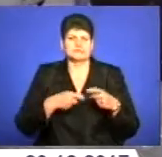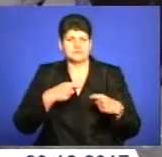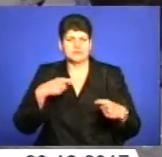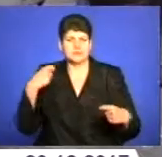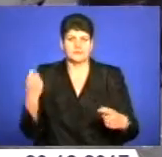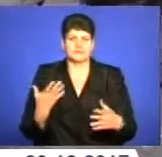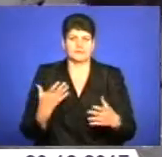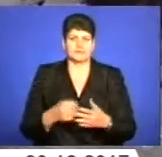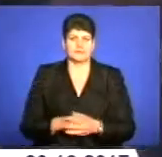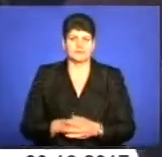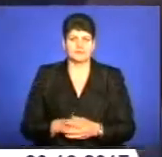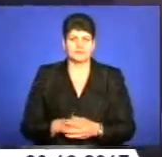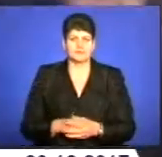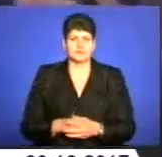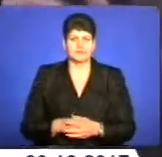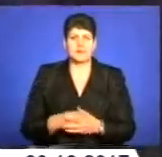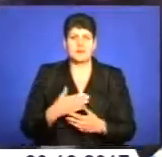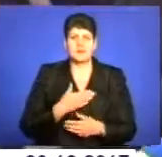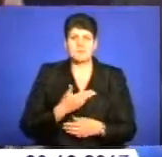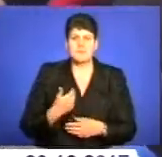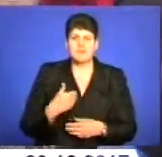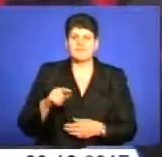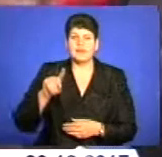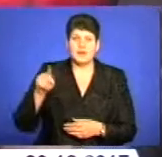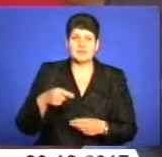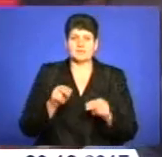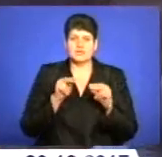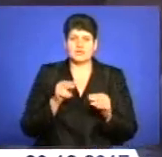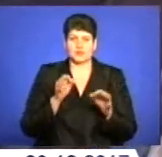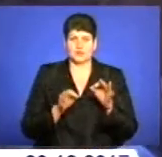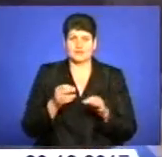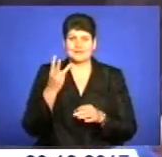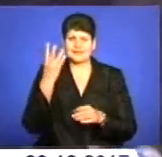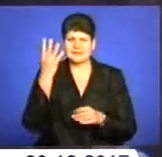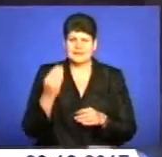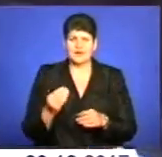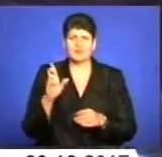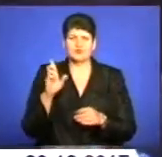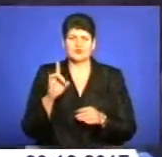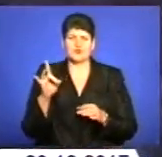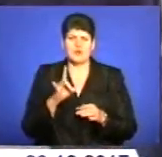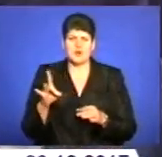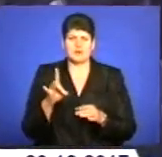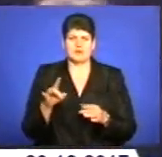підозрюваного. Ми вимагаємо справедливого суду. Три дні в Бурчицькому районі він наймив,